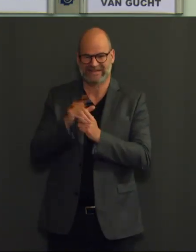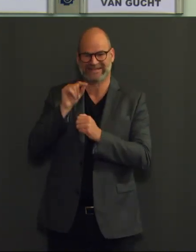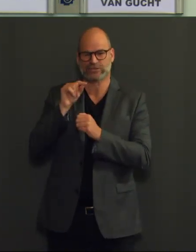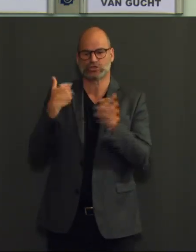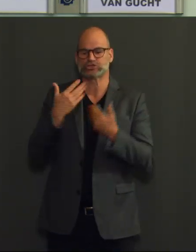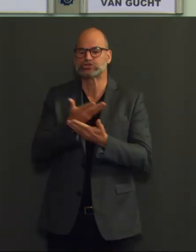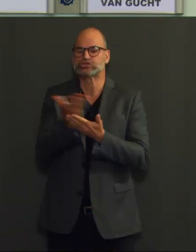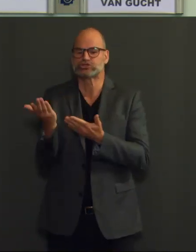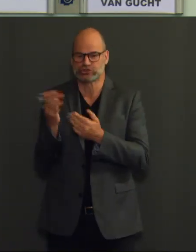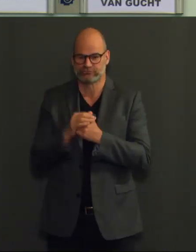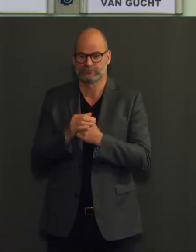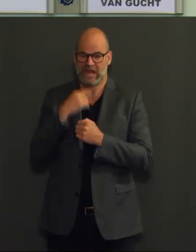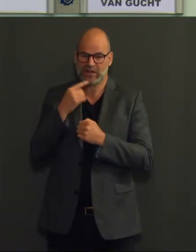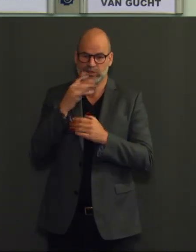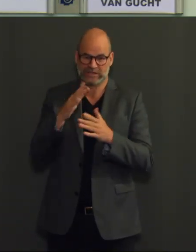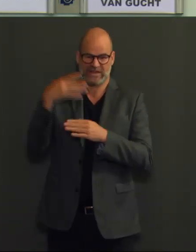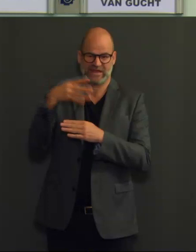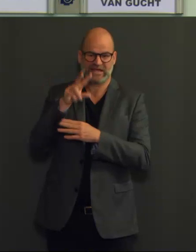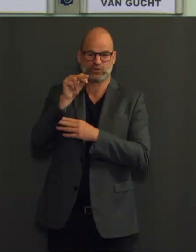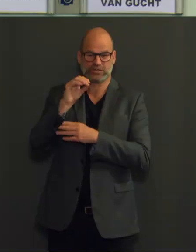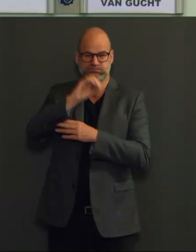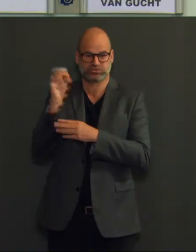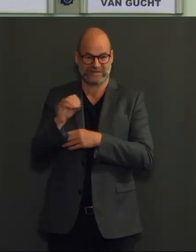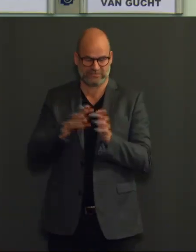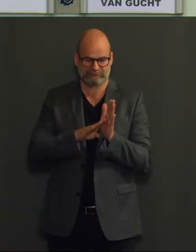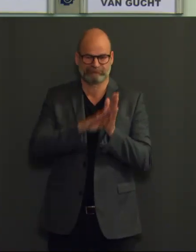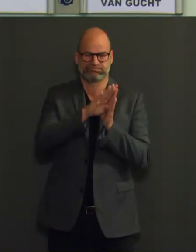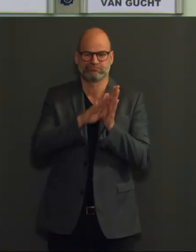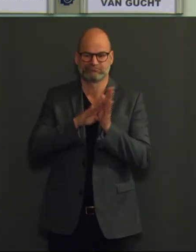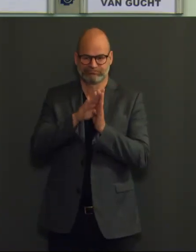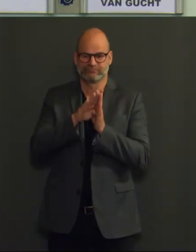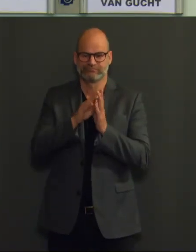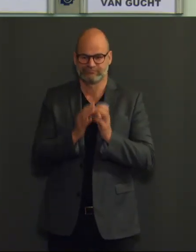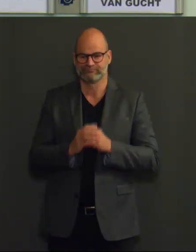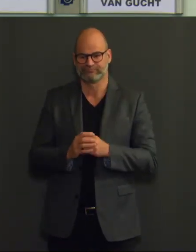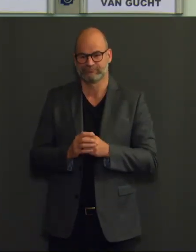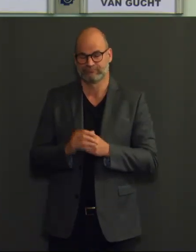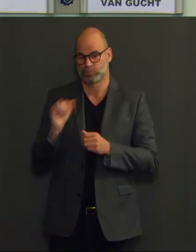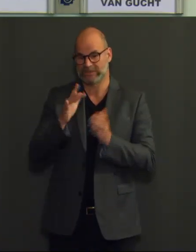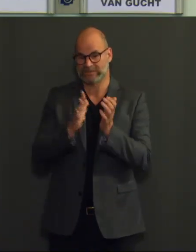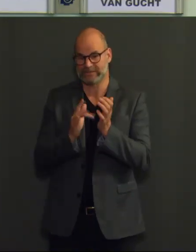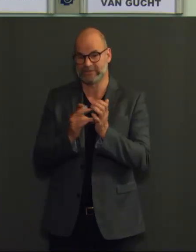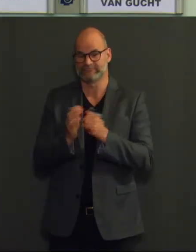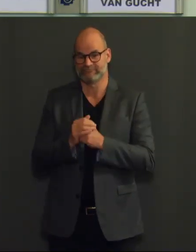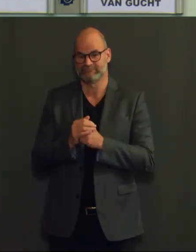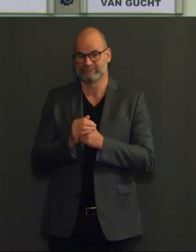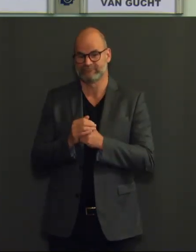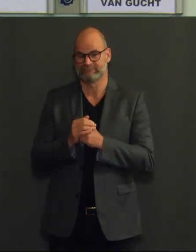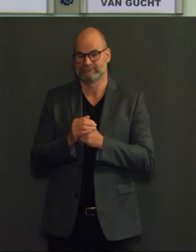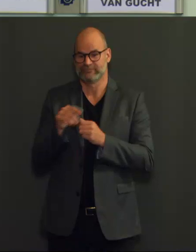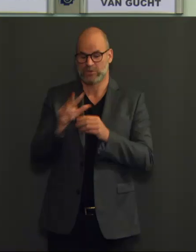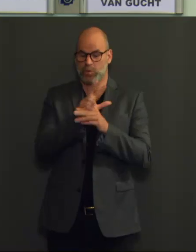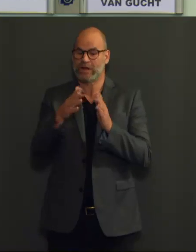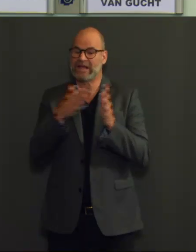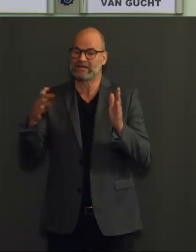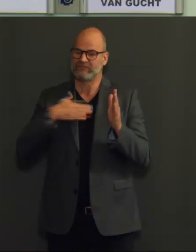met 29%, wat ook kan verklaard worden door het feit dat we in de week van hemelvaart ook daar de grootste daling